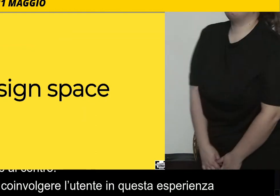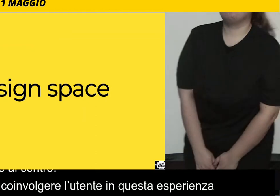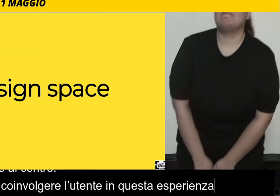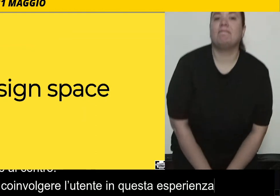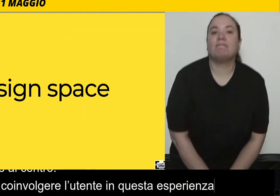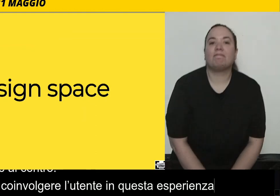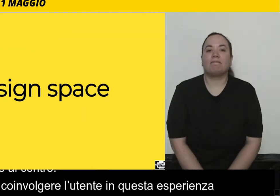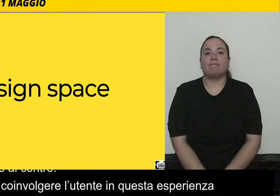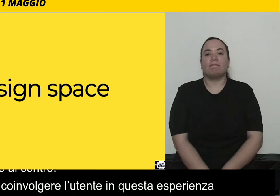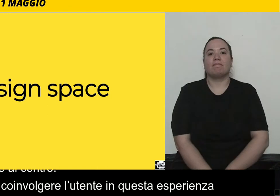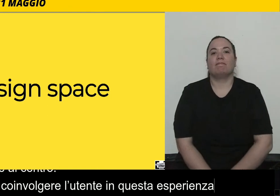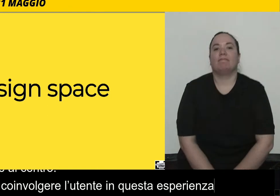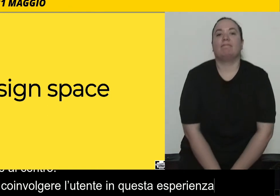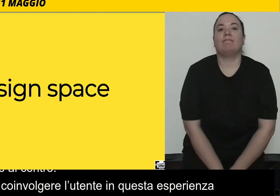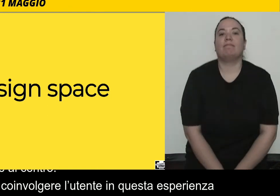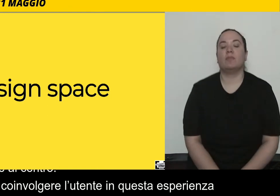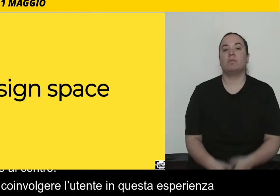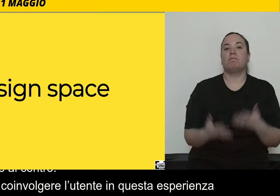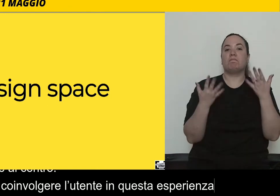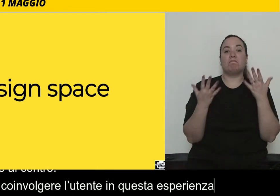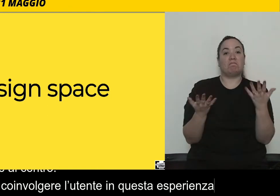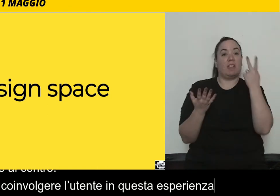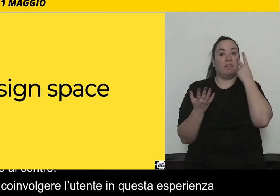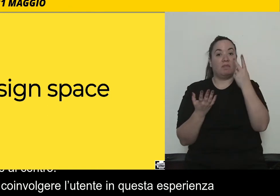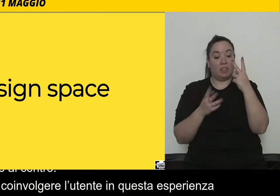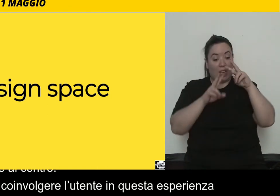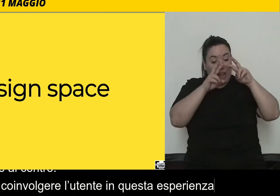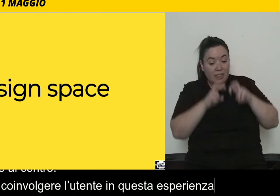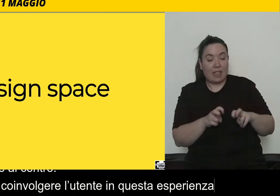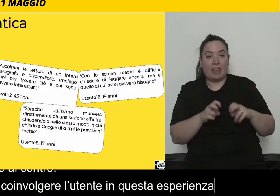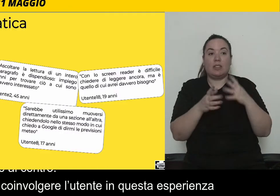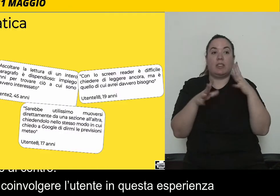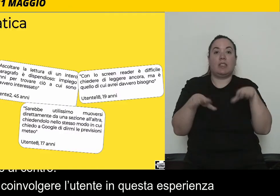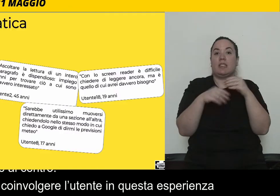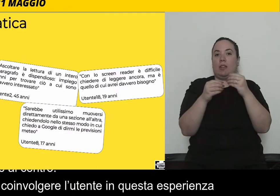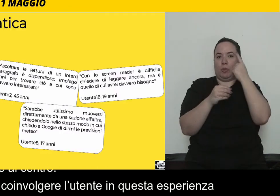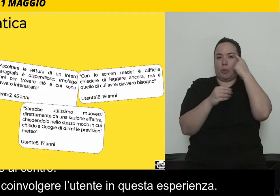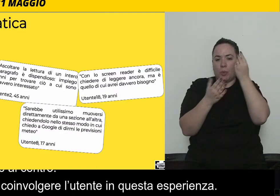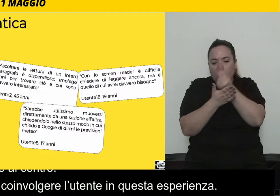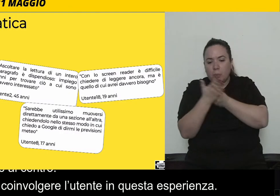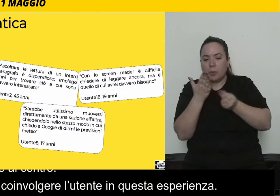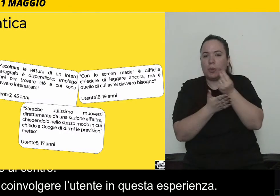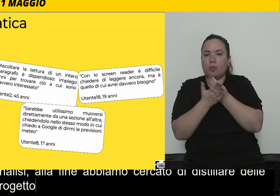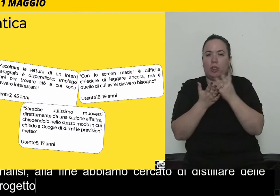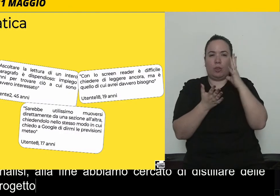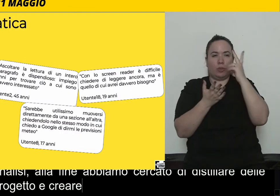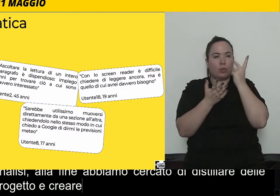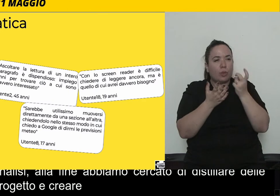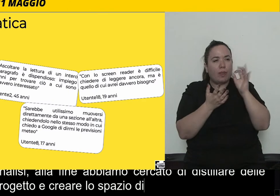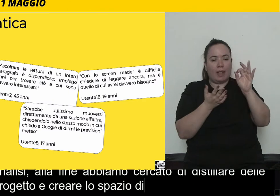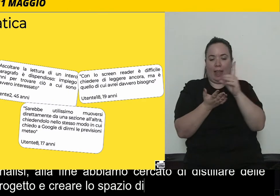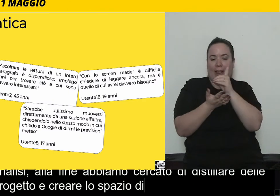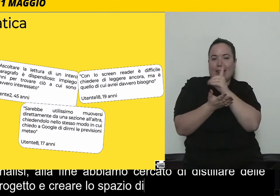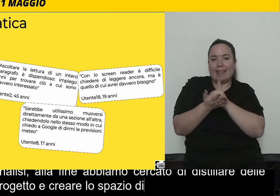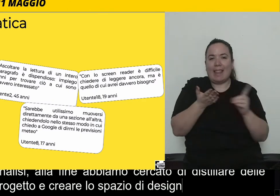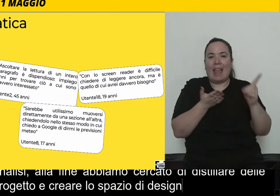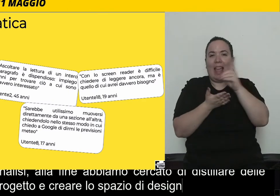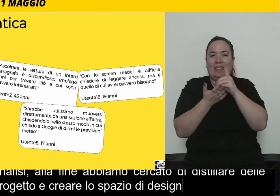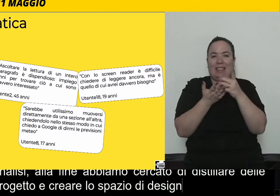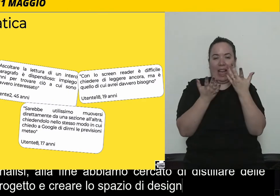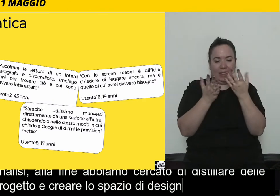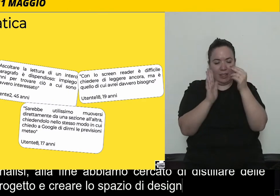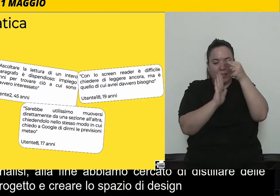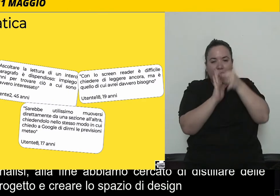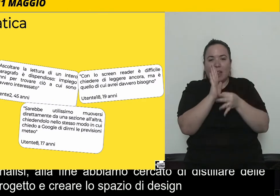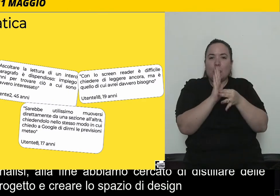dimensioni di progetto, di creare quello che noi chiamiamo il design space, per trovare delle linee guida